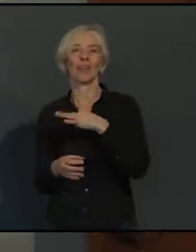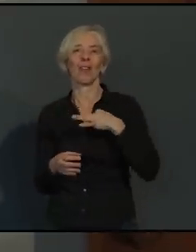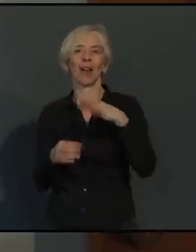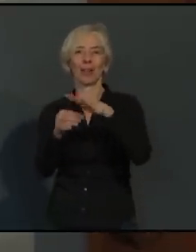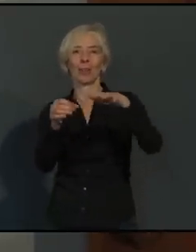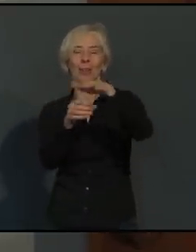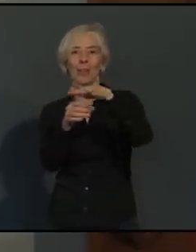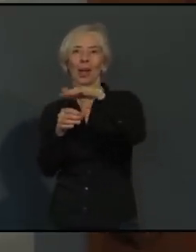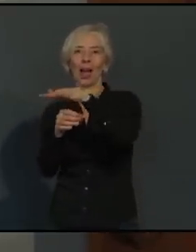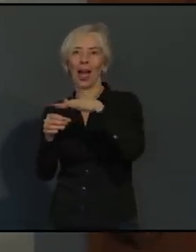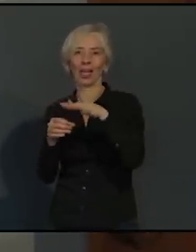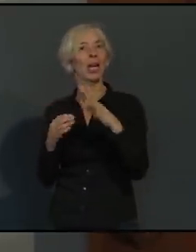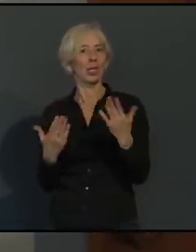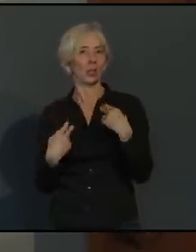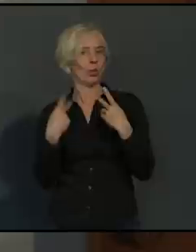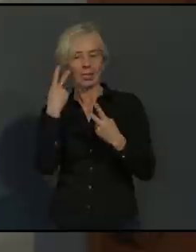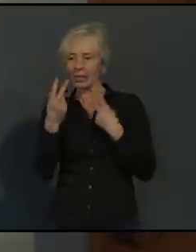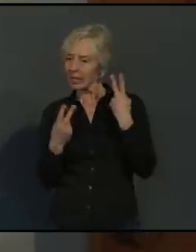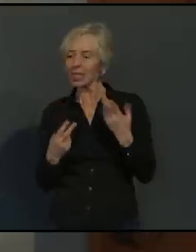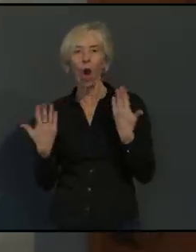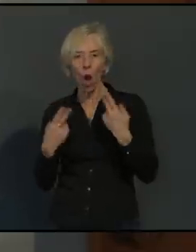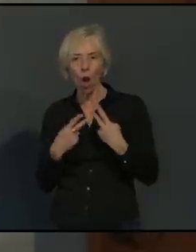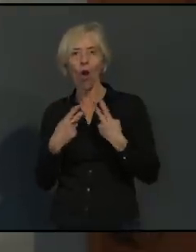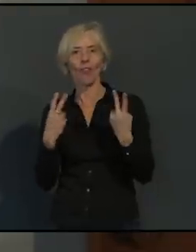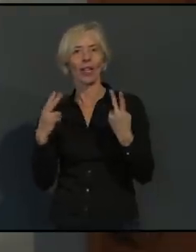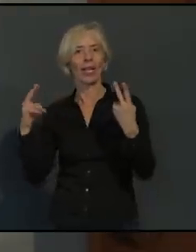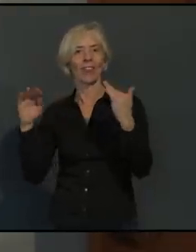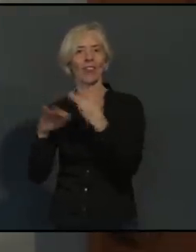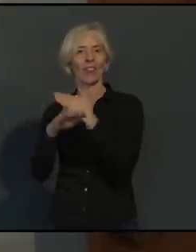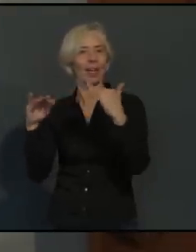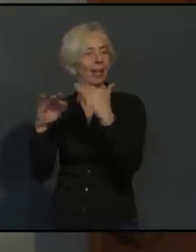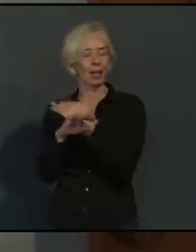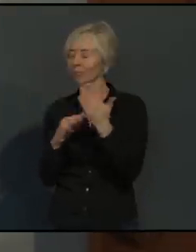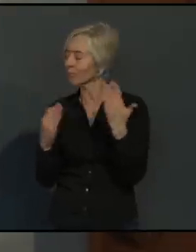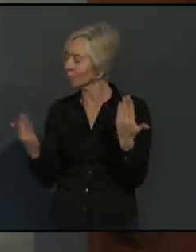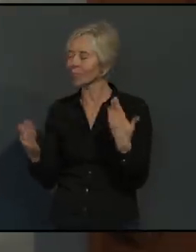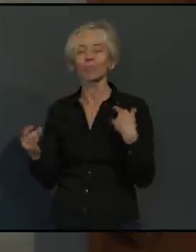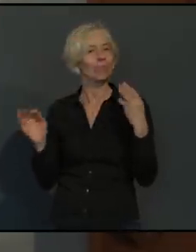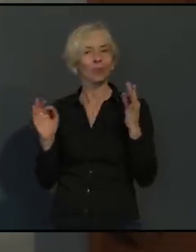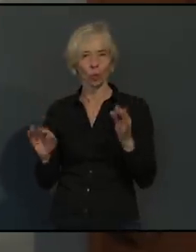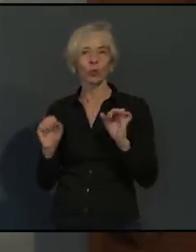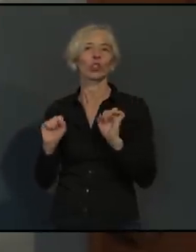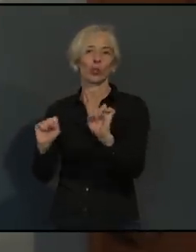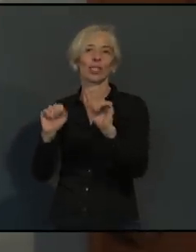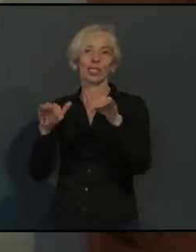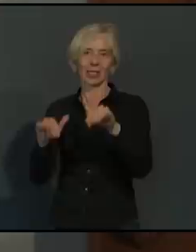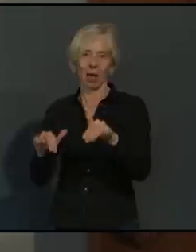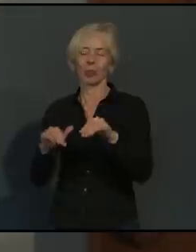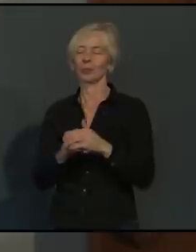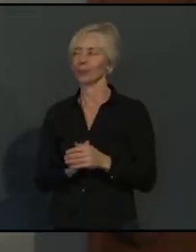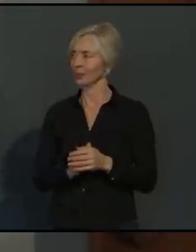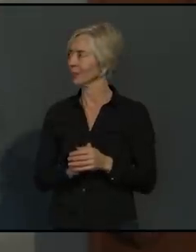hoch angesiedelt ist und gut bei uns etabliert ist. Was vielleicht noch